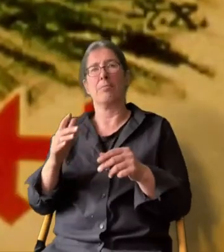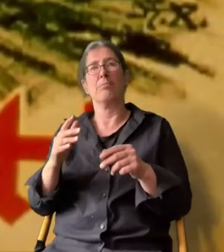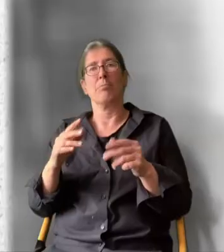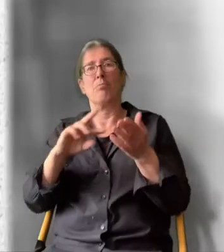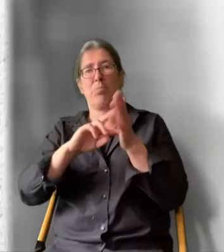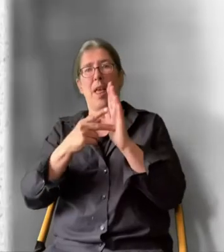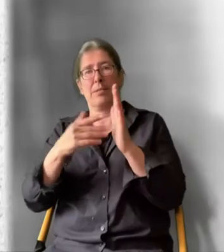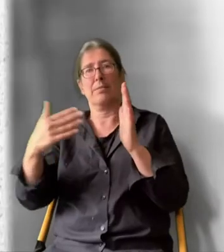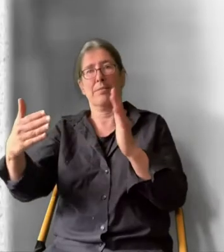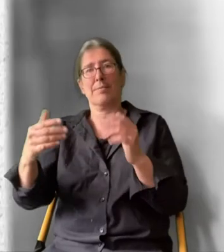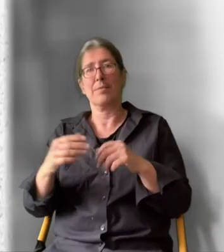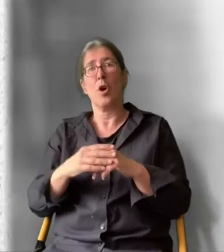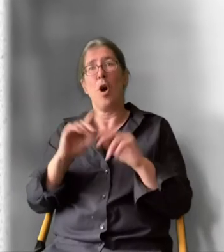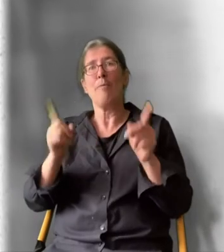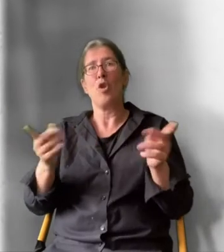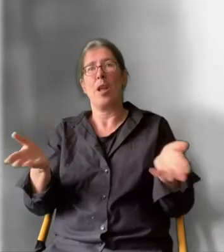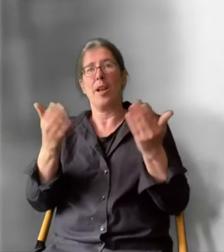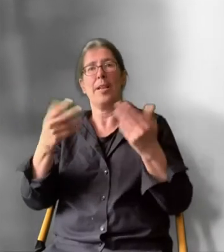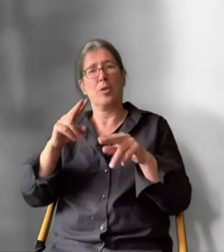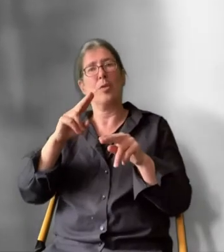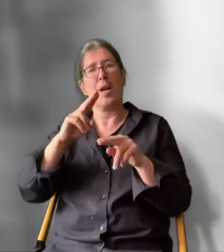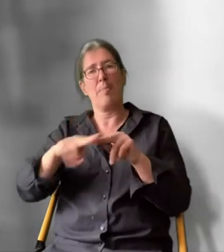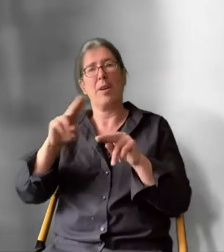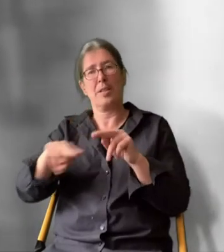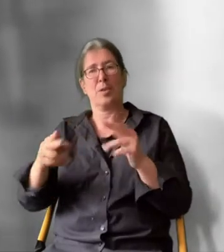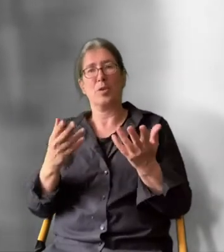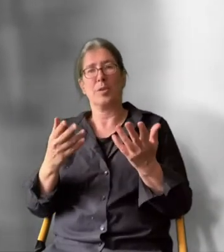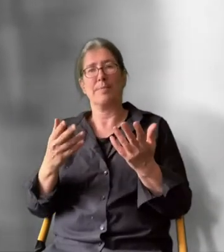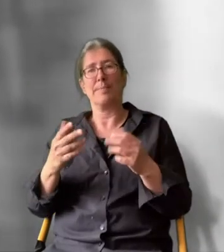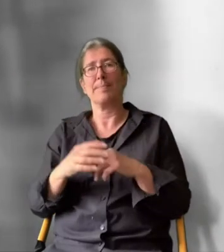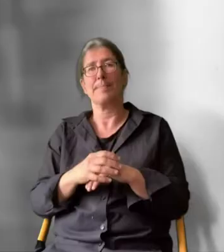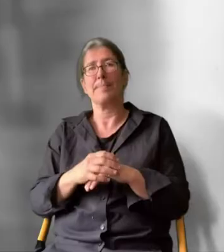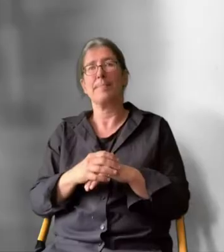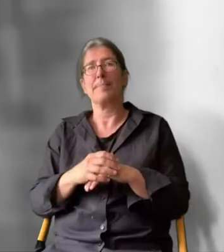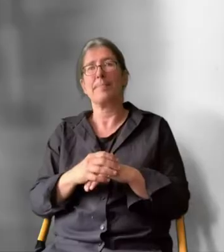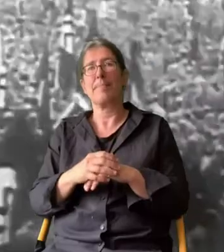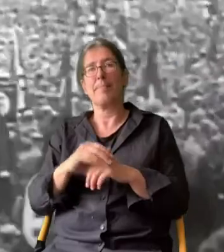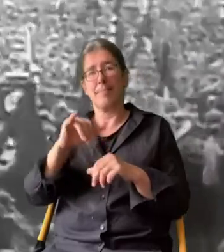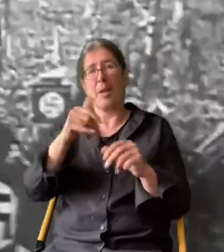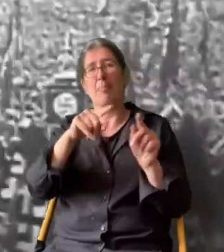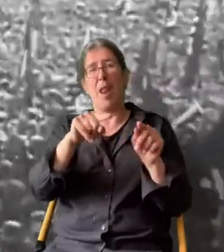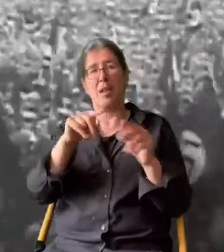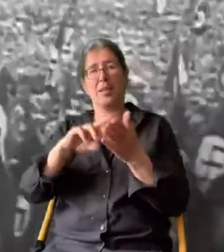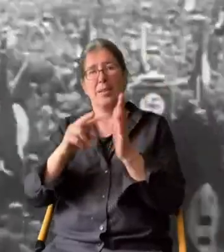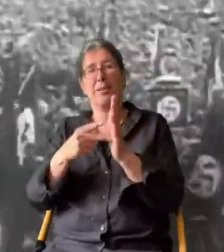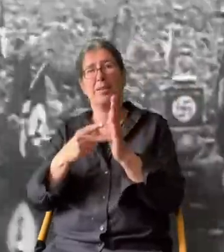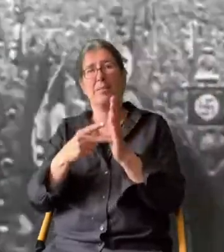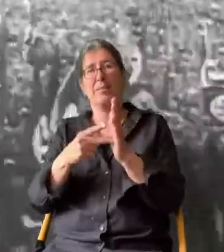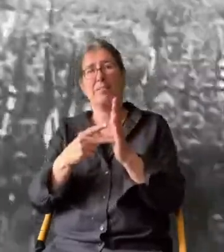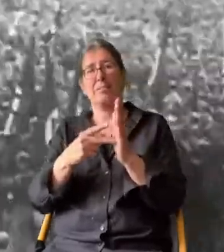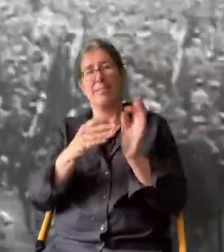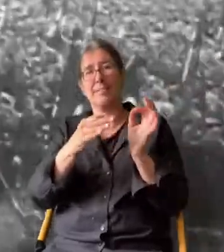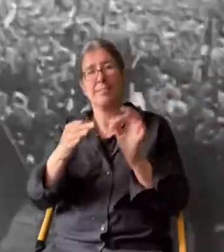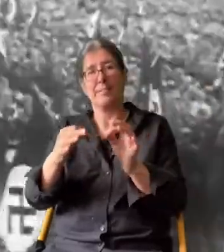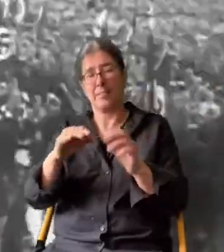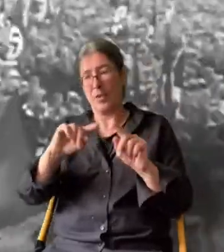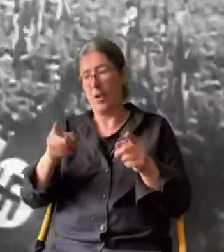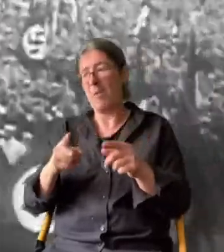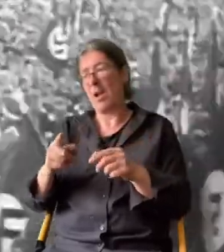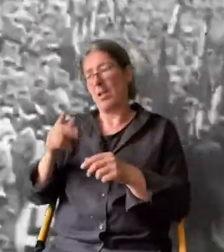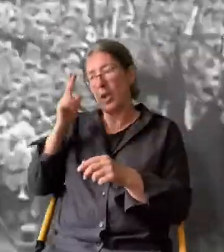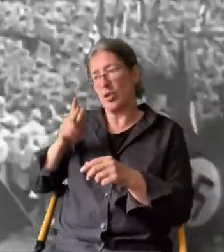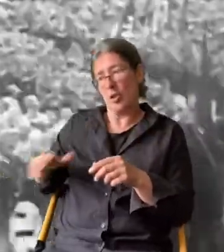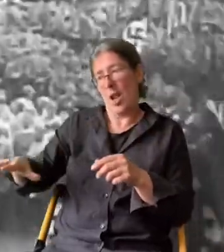obwohl der eigentlich eine Erleichterung in der Reparationsfrage gebracht hatte. Der Young-Plan führte dazu, dass noch einmal